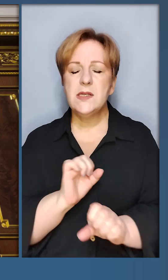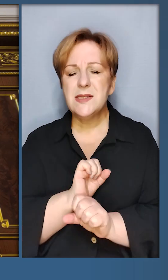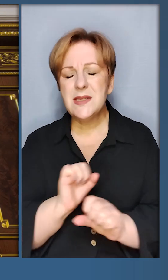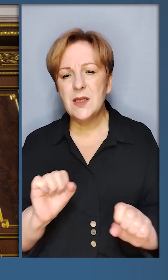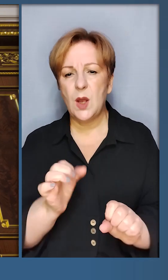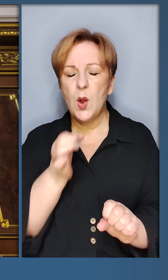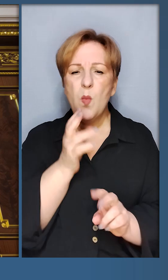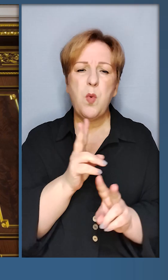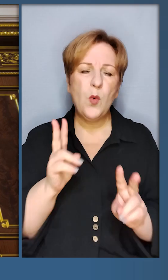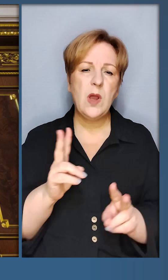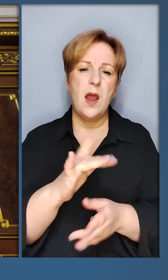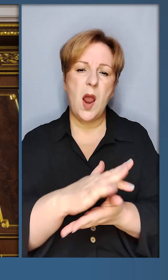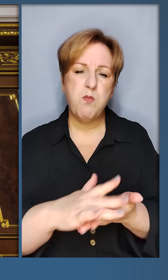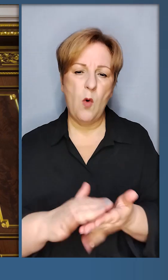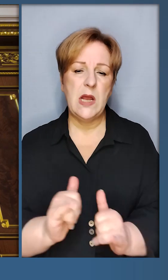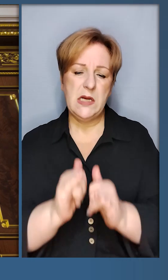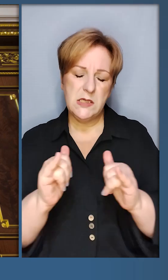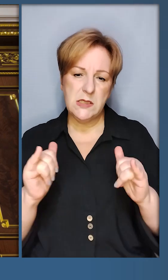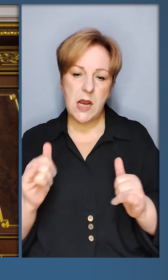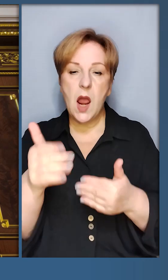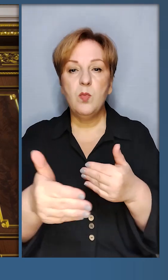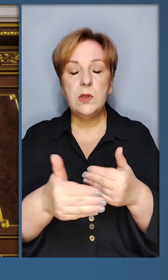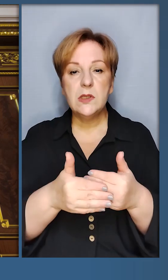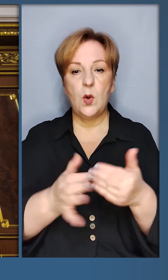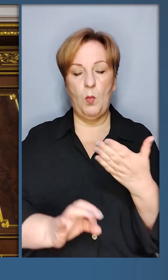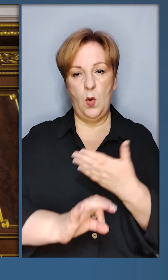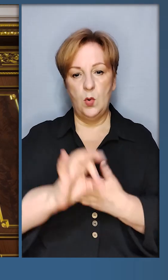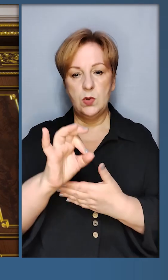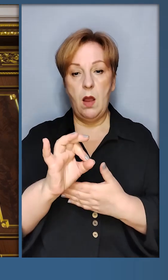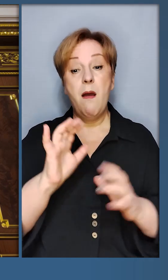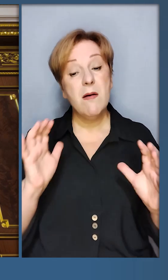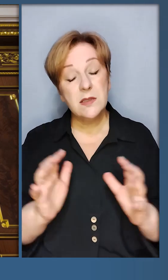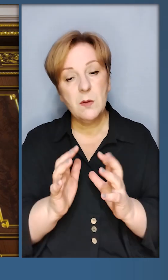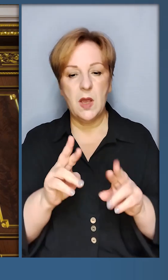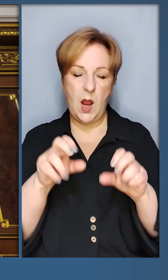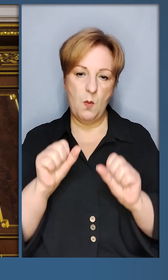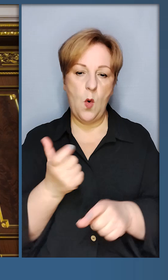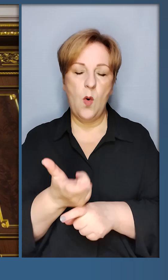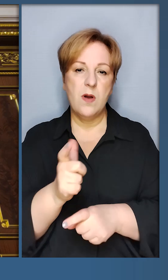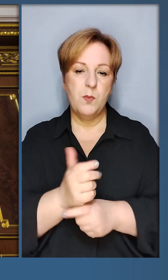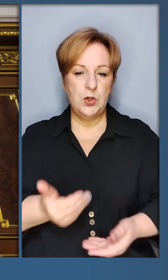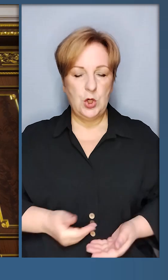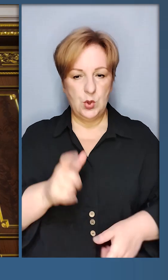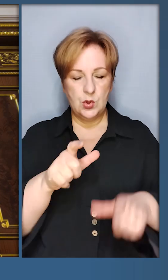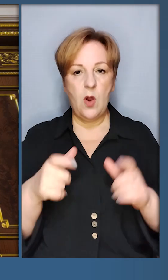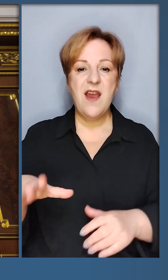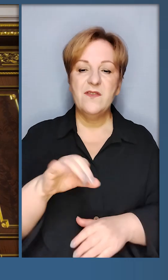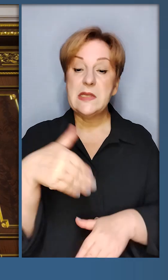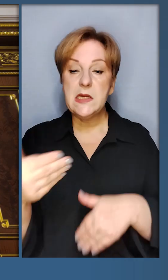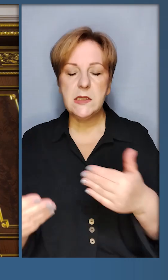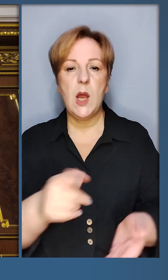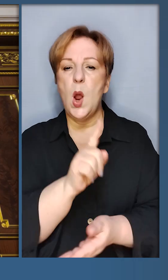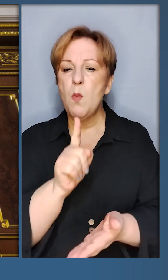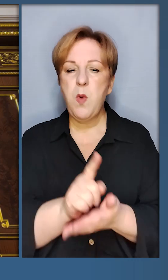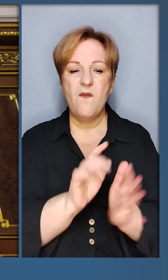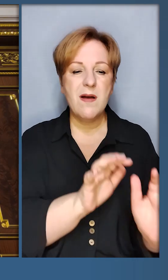допустити будь-якої подальшої ескалації на Близькому Сході та зберегти якомога більше життів. Всі